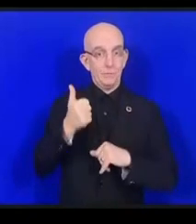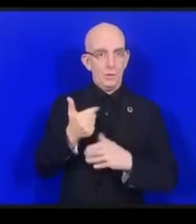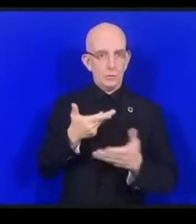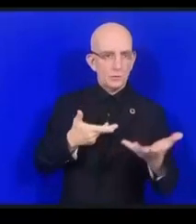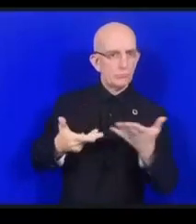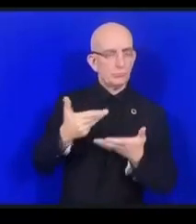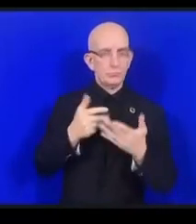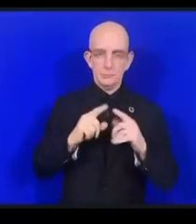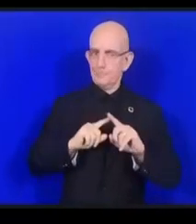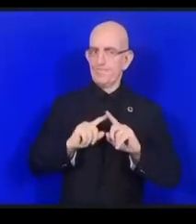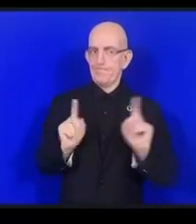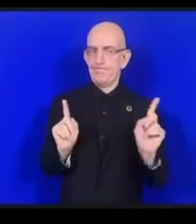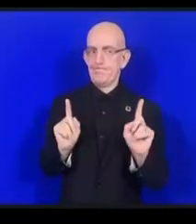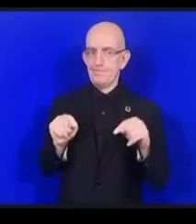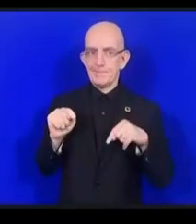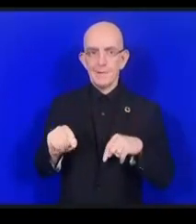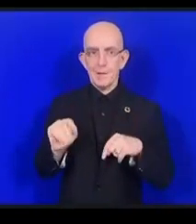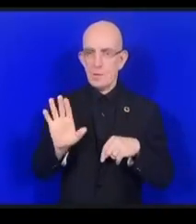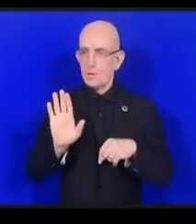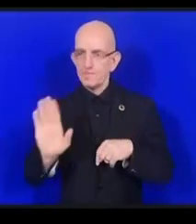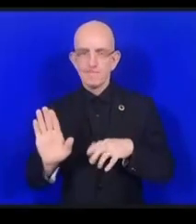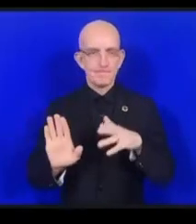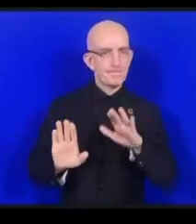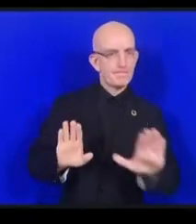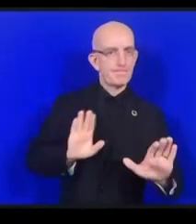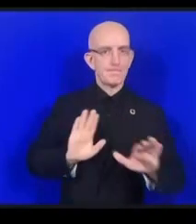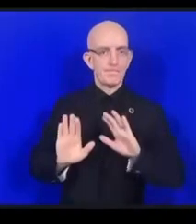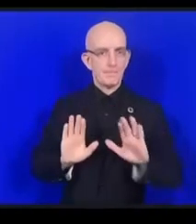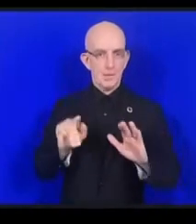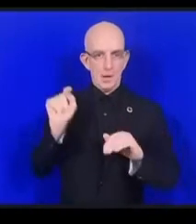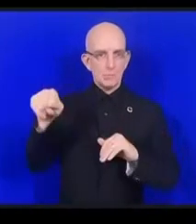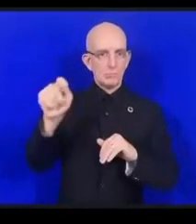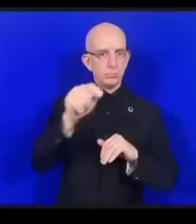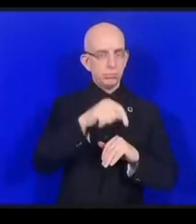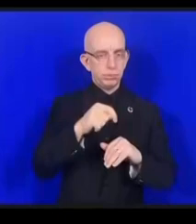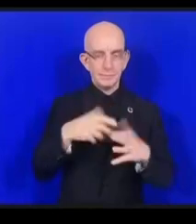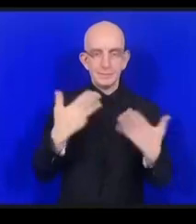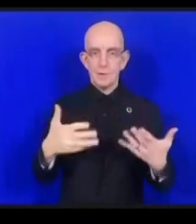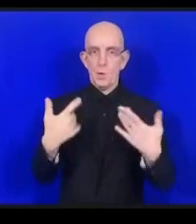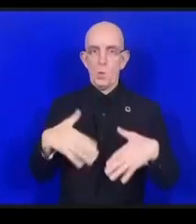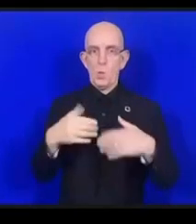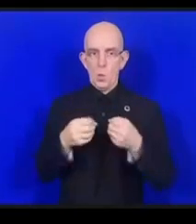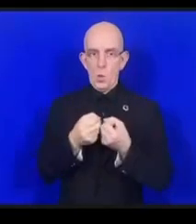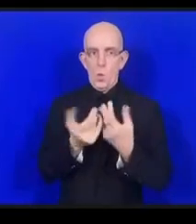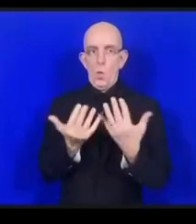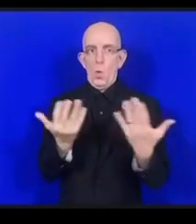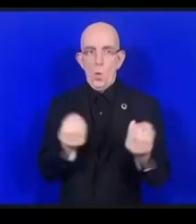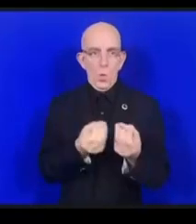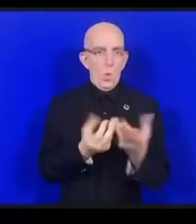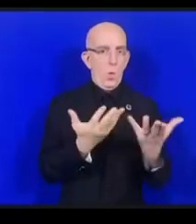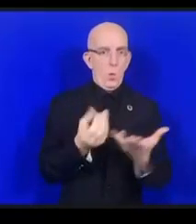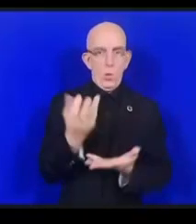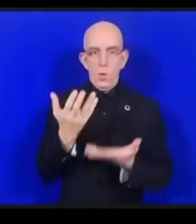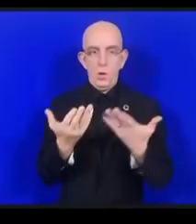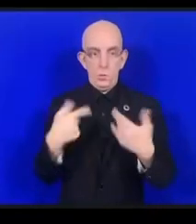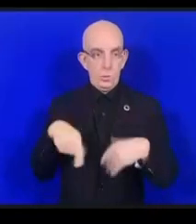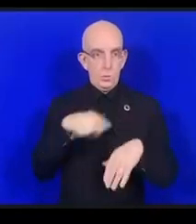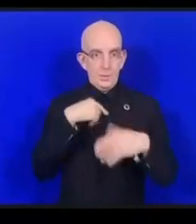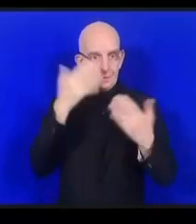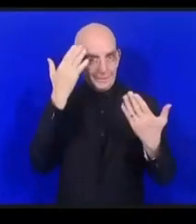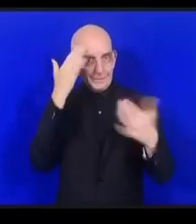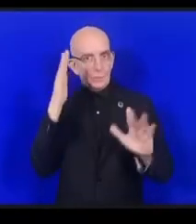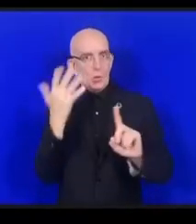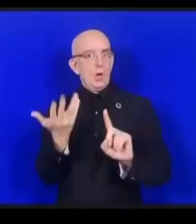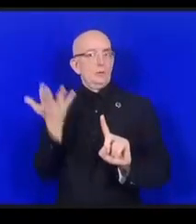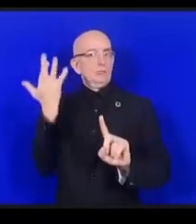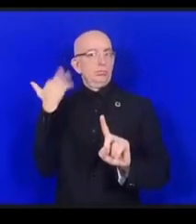s'il y avait des choses qui seraient sur Internet qui seraient de l'Internet qui seraient séparées dans l'Internet. On avait eu des discussions autour de